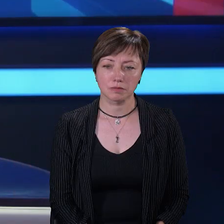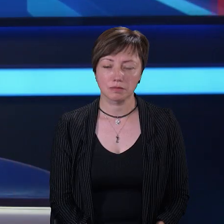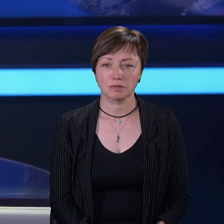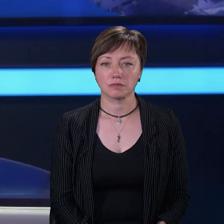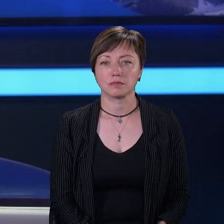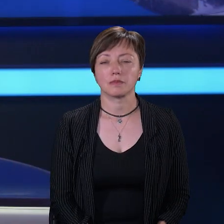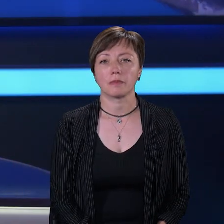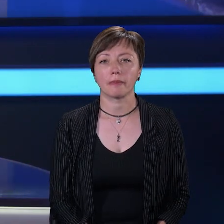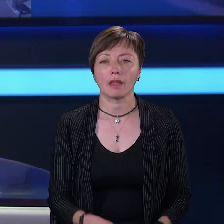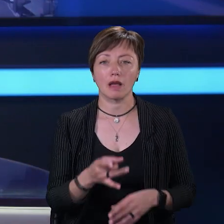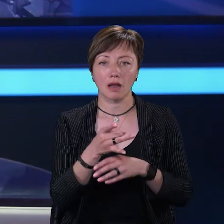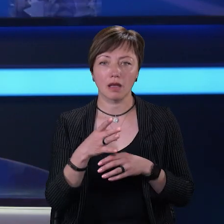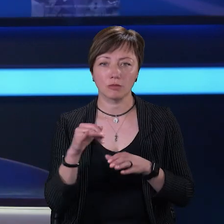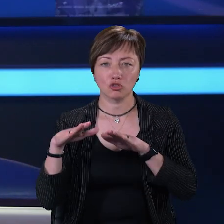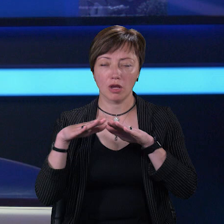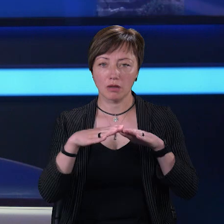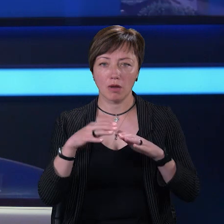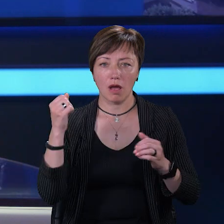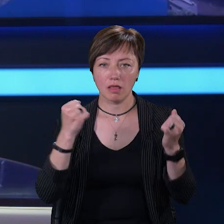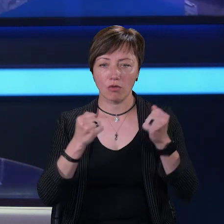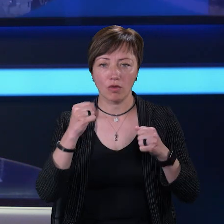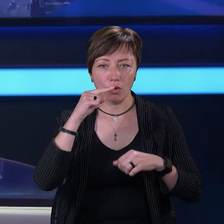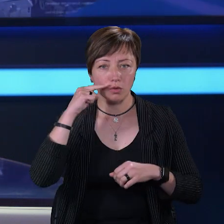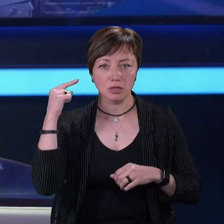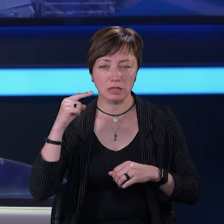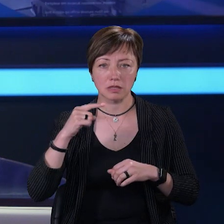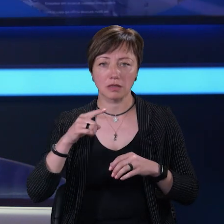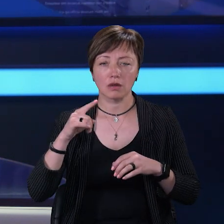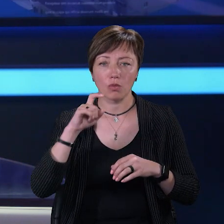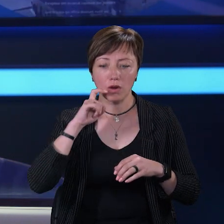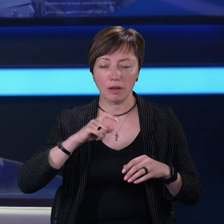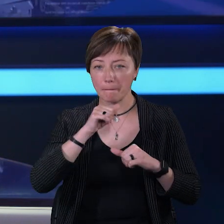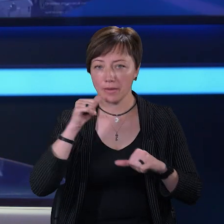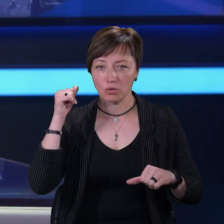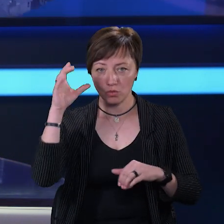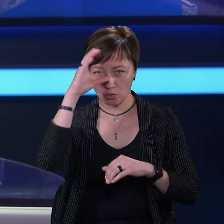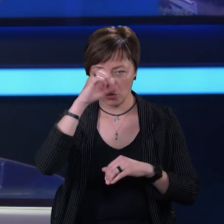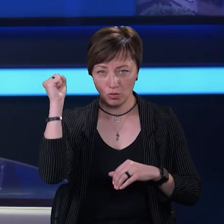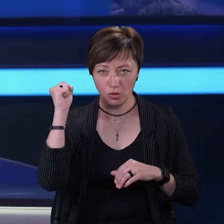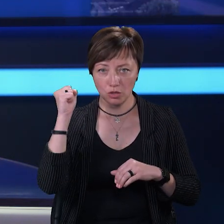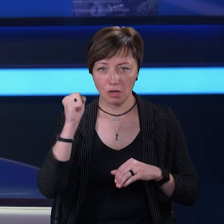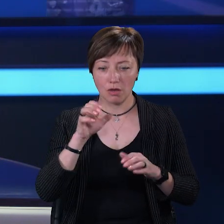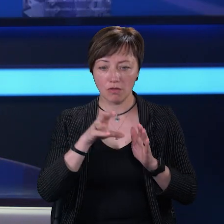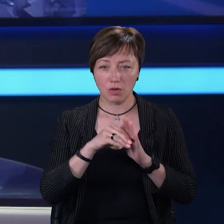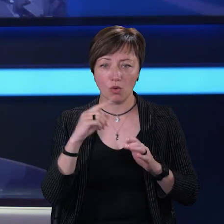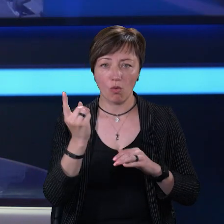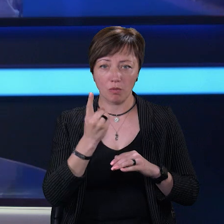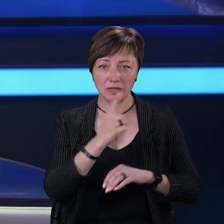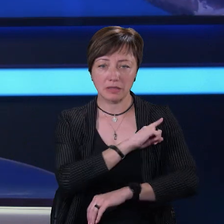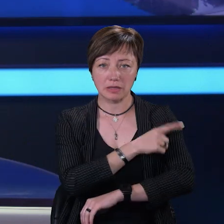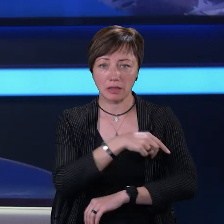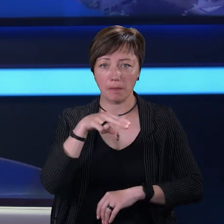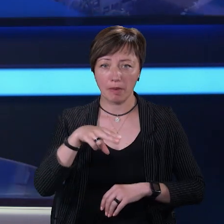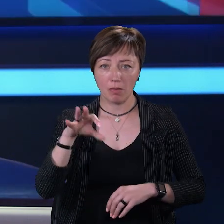Ракетами та шахедами Атакували російські терористи Україну минулої ночі. В межах нашої області сили